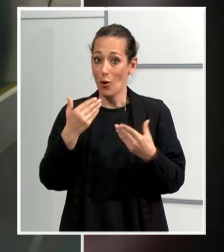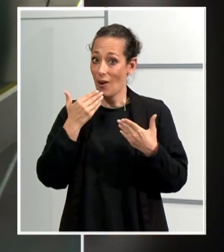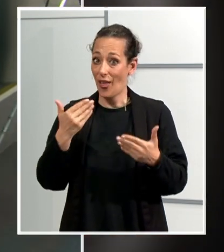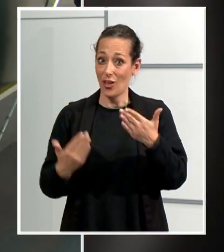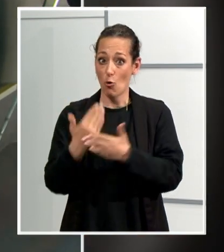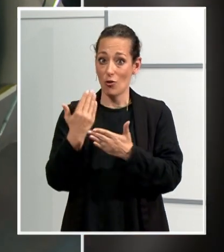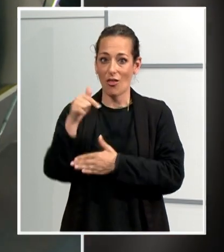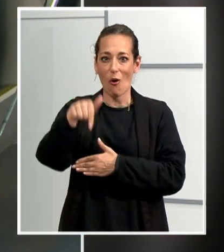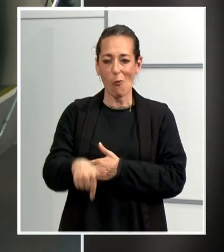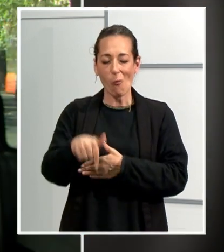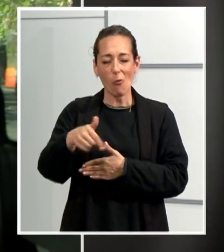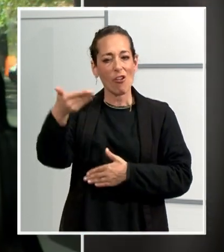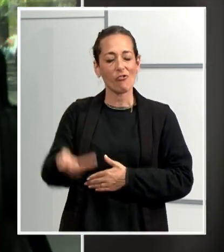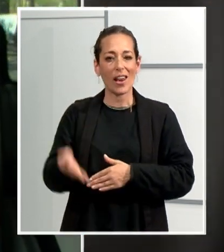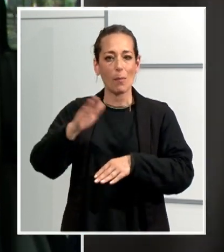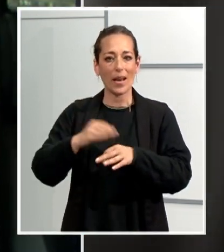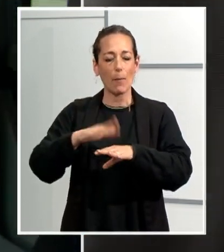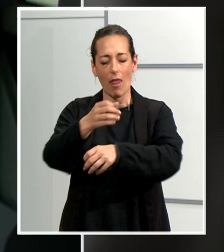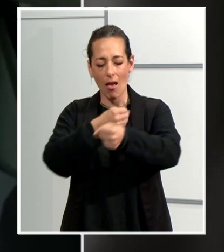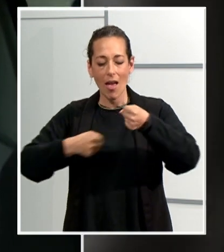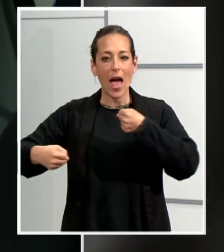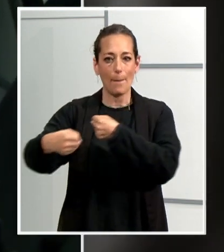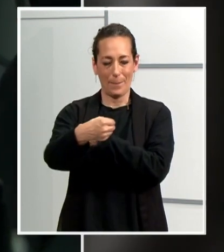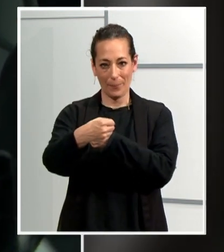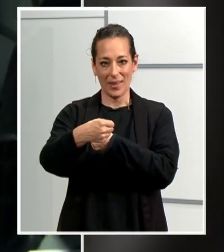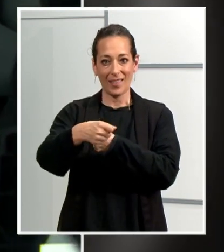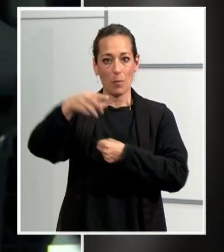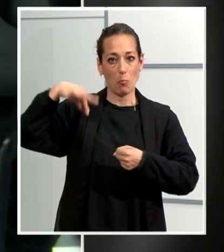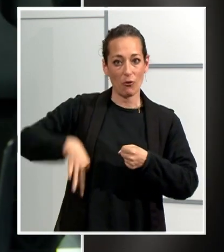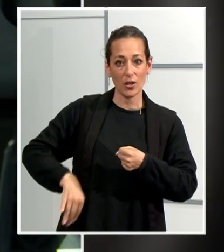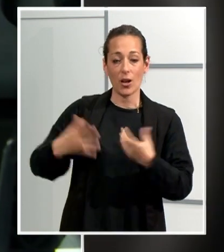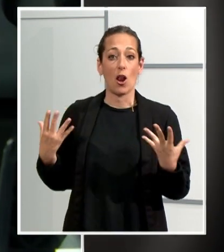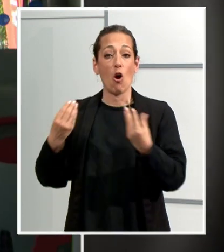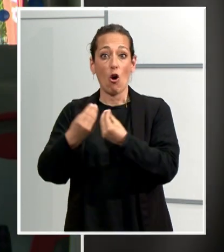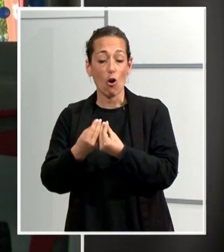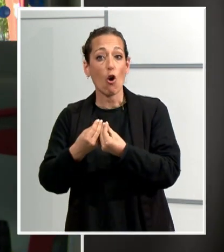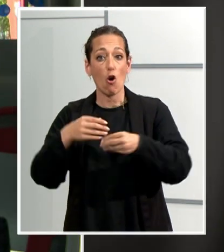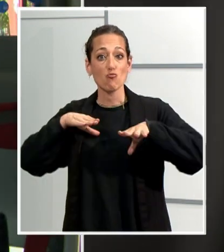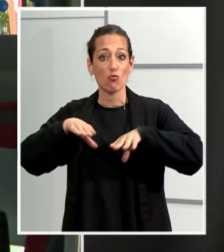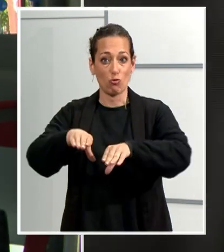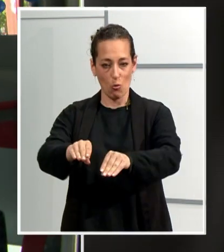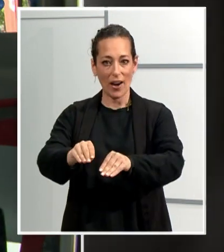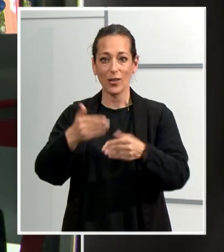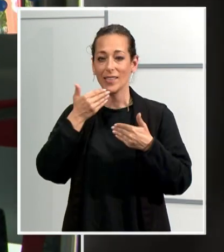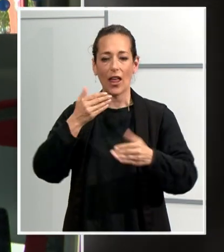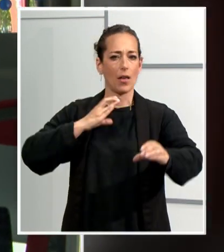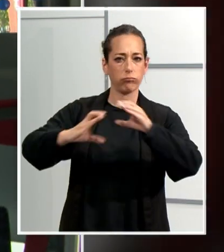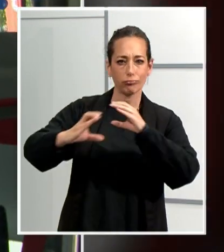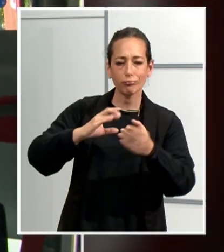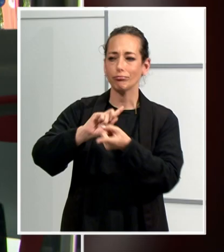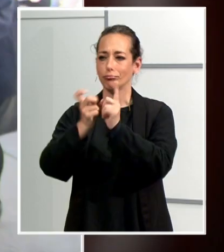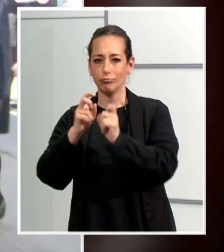'empatia entre empleats i usuaris, gràcies a la creació d'un espai de diàleg i aprenentatge comú. És molt important per anar